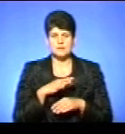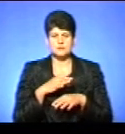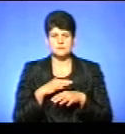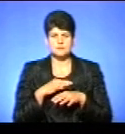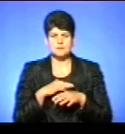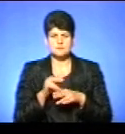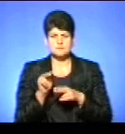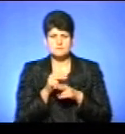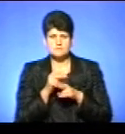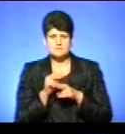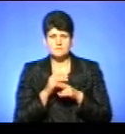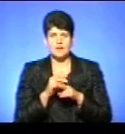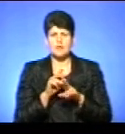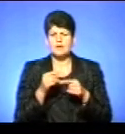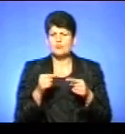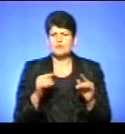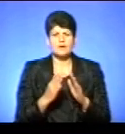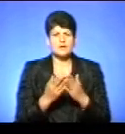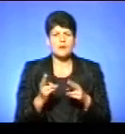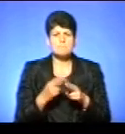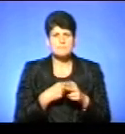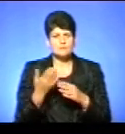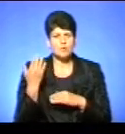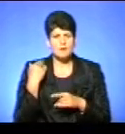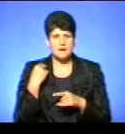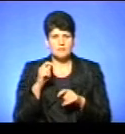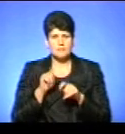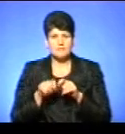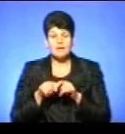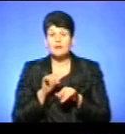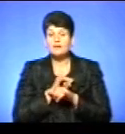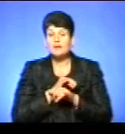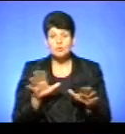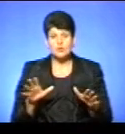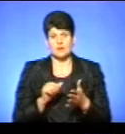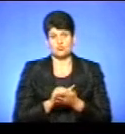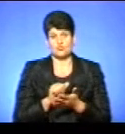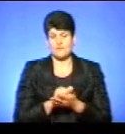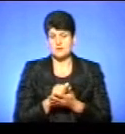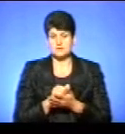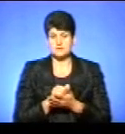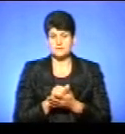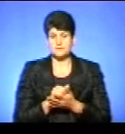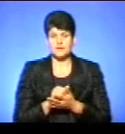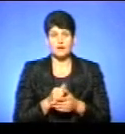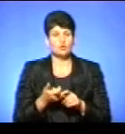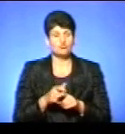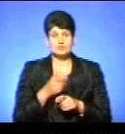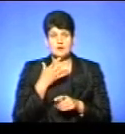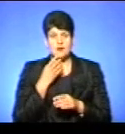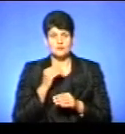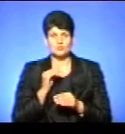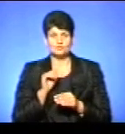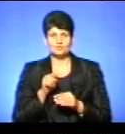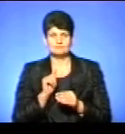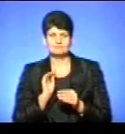будь-яка книжка без попереднього цензурування не могла бути надрукована. Дуже гарно додавалася тут радянська влада,